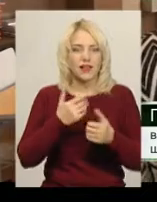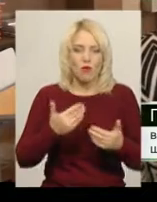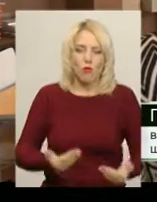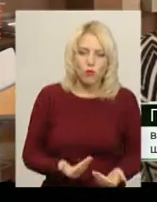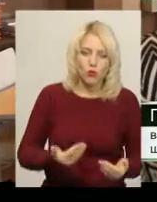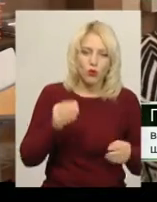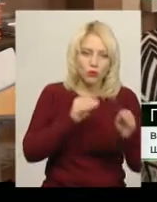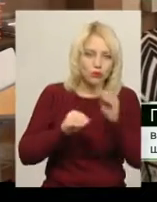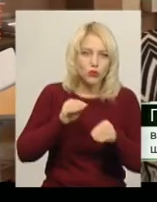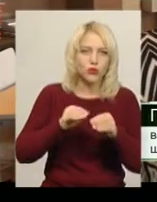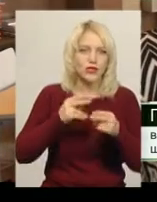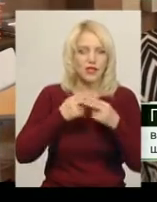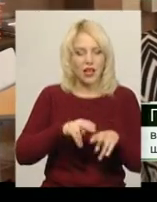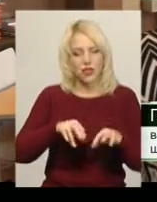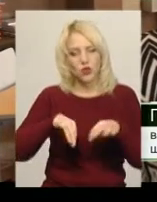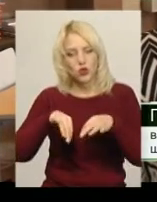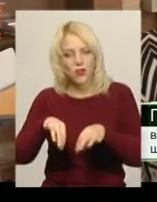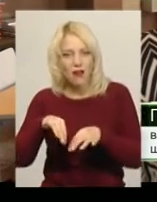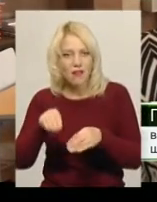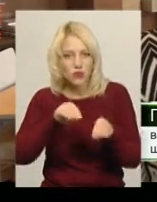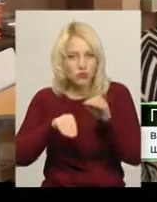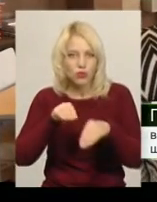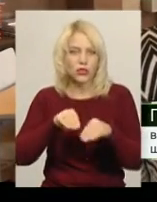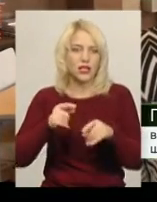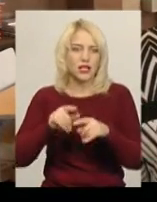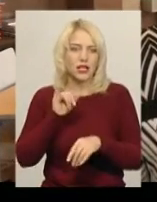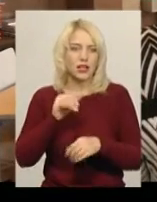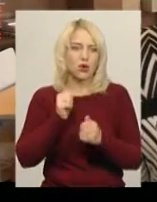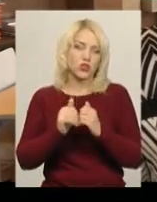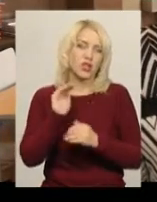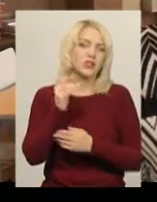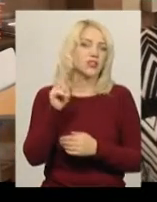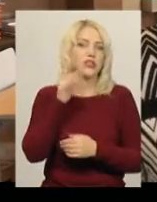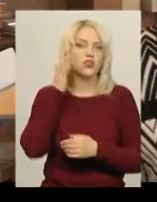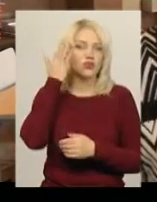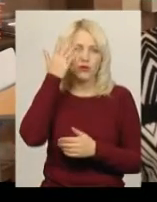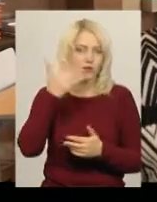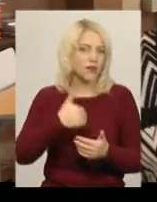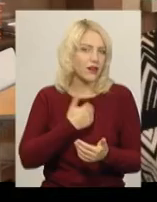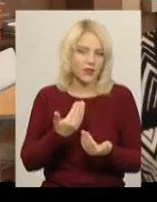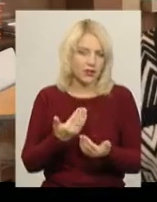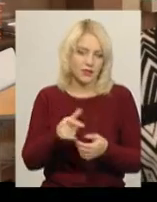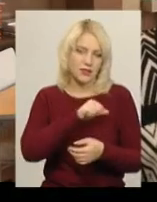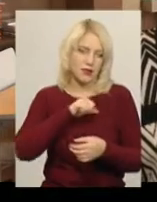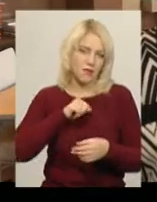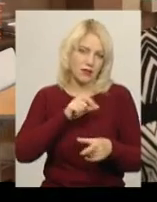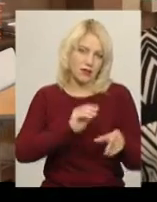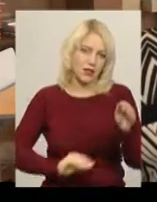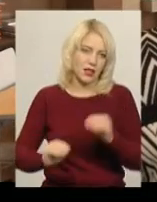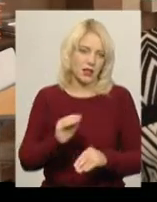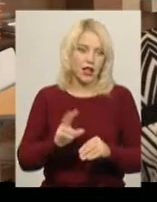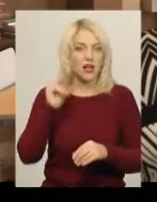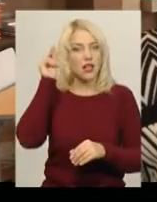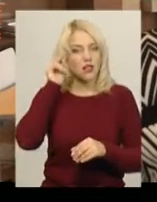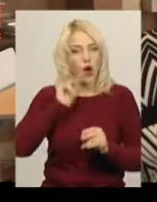транспорт І кожна дитина собі, що вона хотіла, то вона складала На уроках